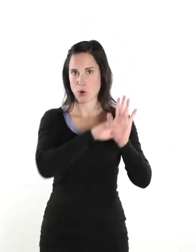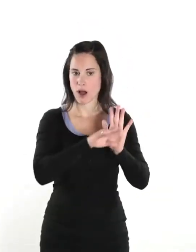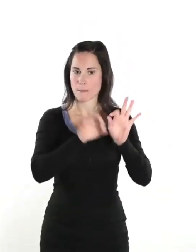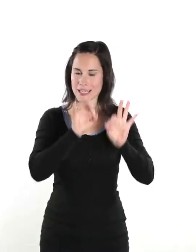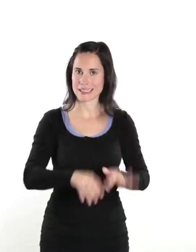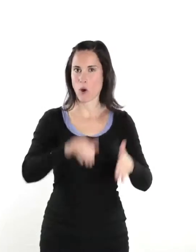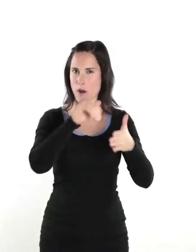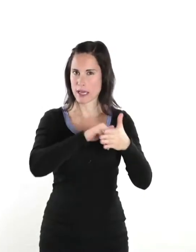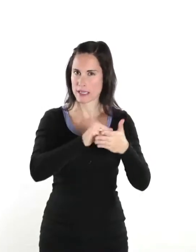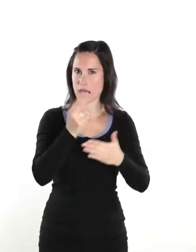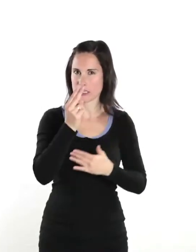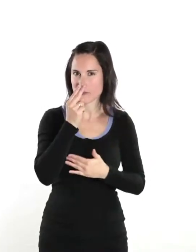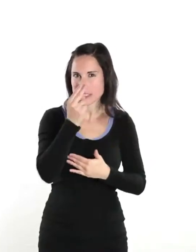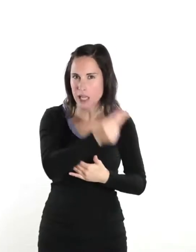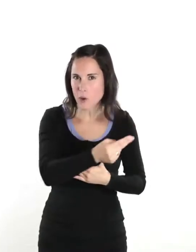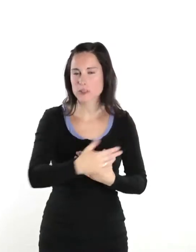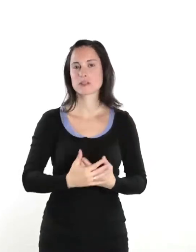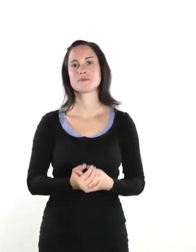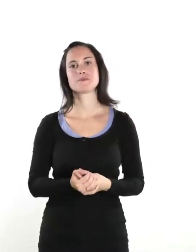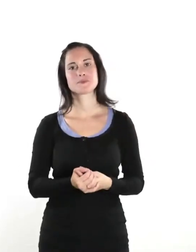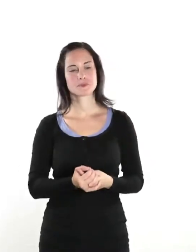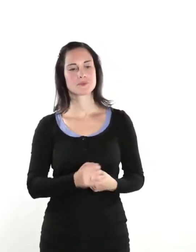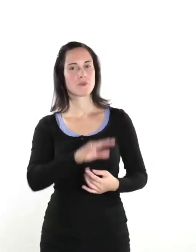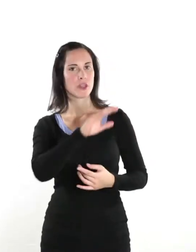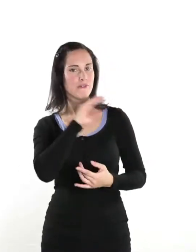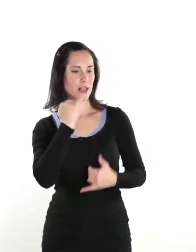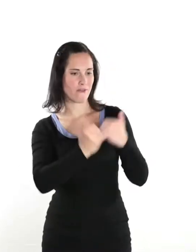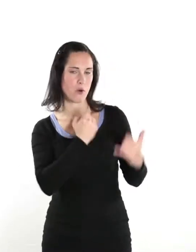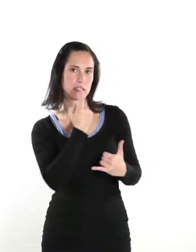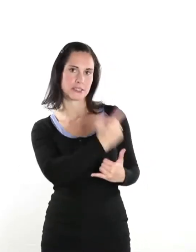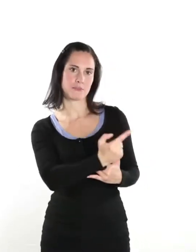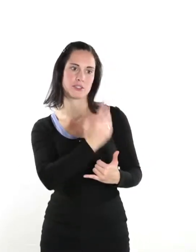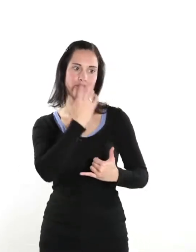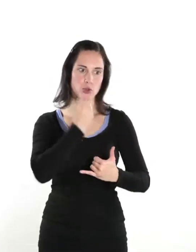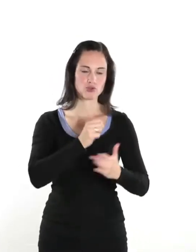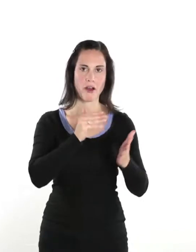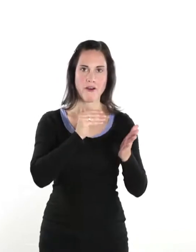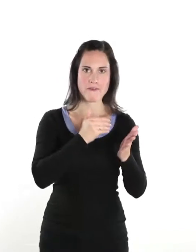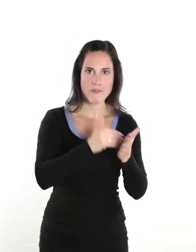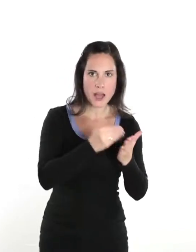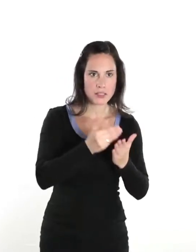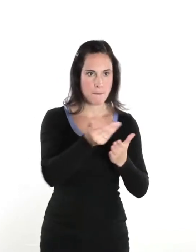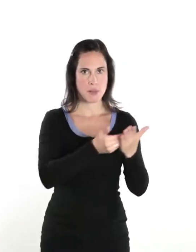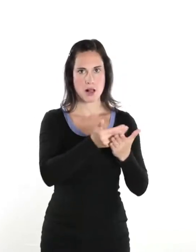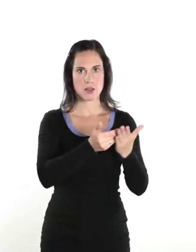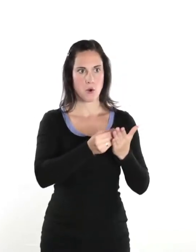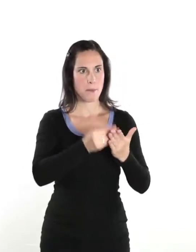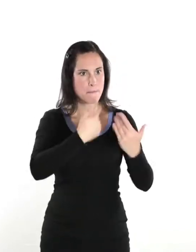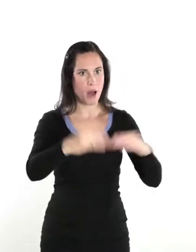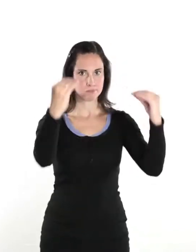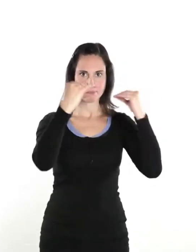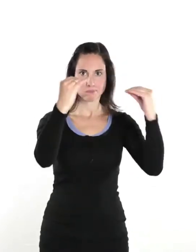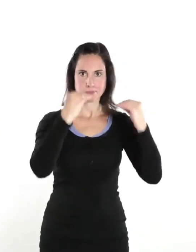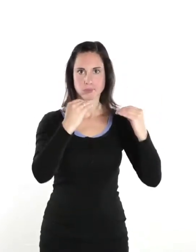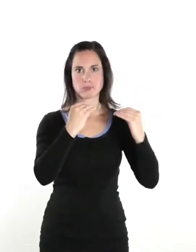Wie soll das Mentoring-Programm im Detail funktionieren? Wir haben viele Frauen, die sich weiterqualifizieren und weiterentwickeln